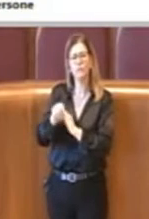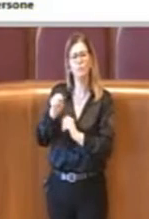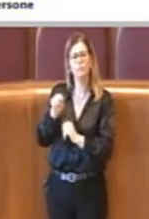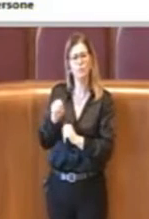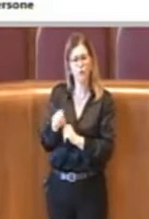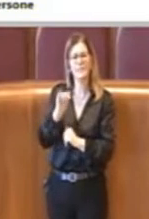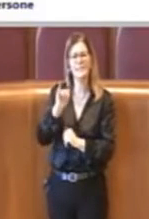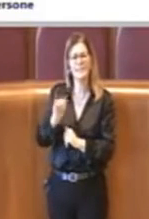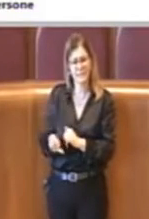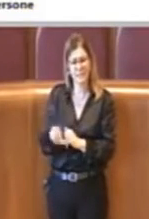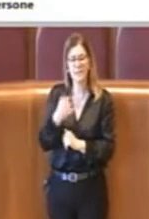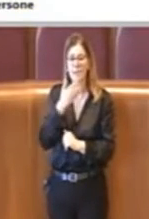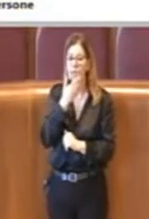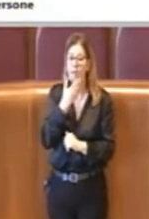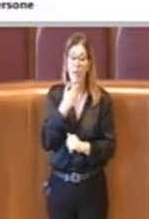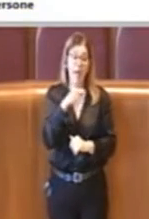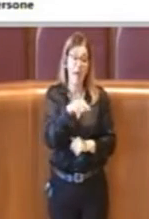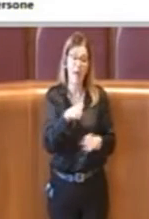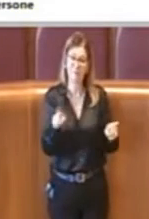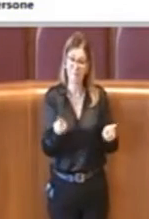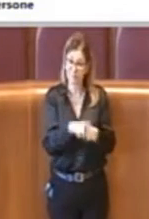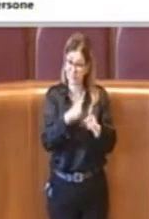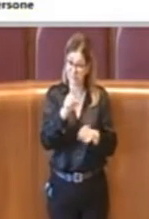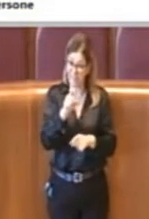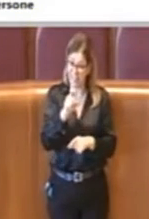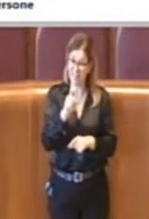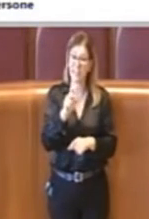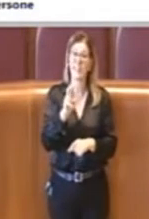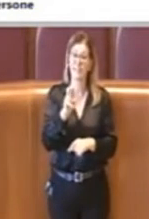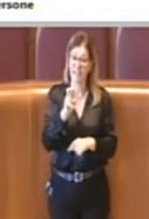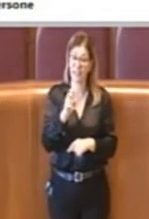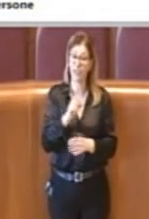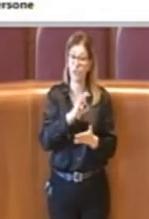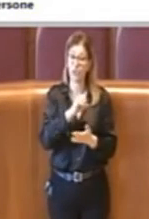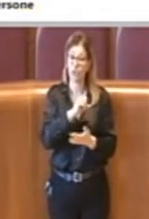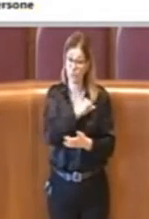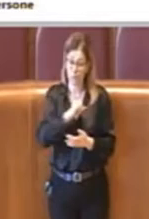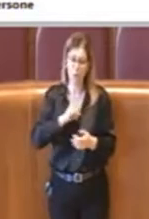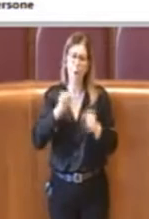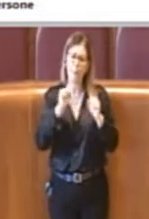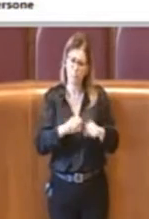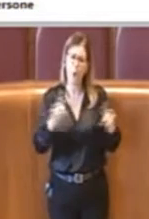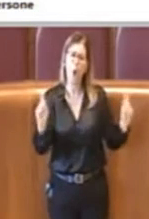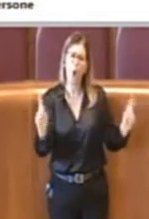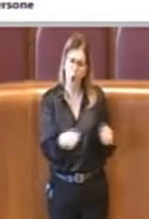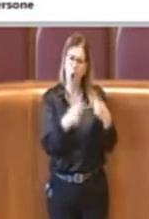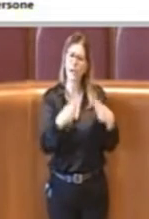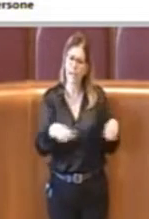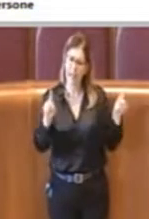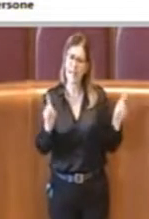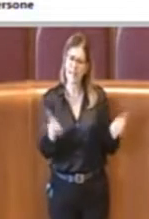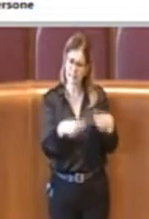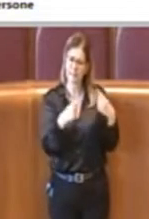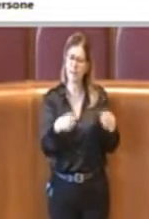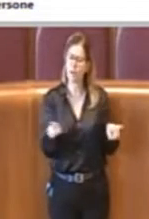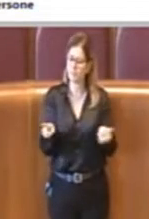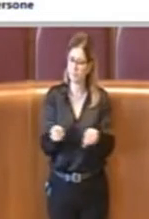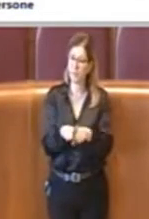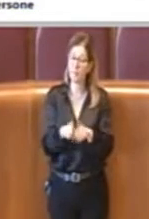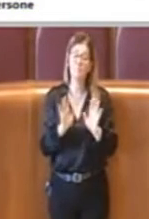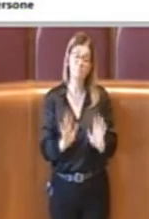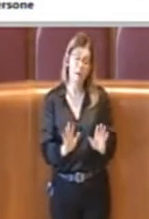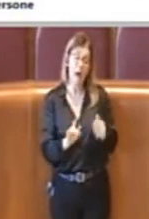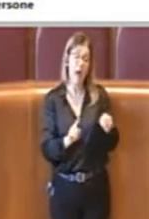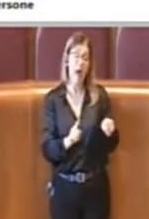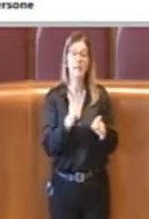gli orchestrali potranno suonare, però nel loro caso saranno obbligatori a mantenere distanze di sicurezza